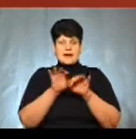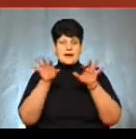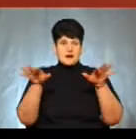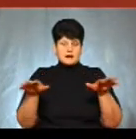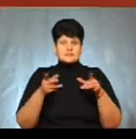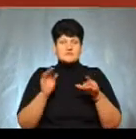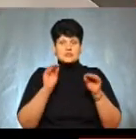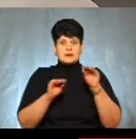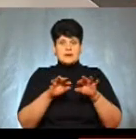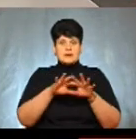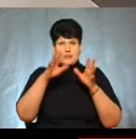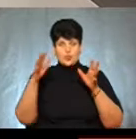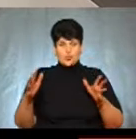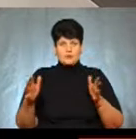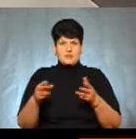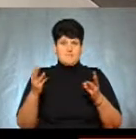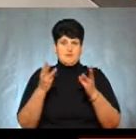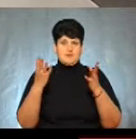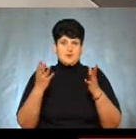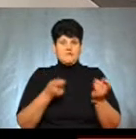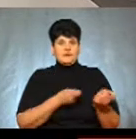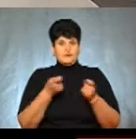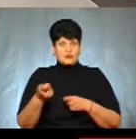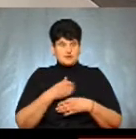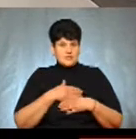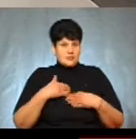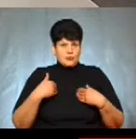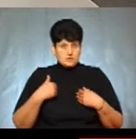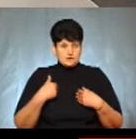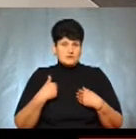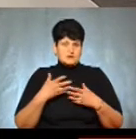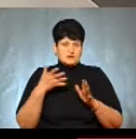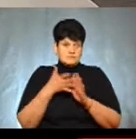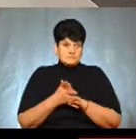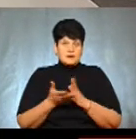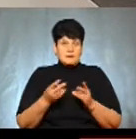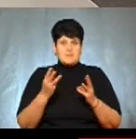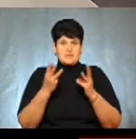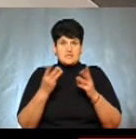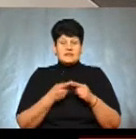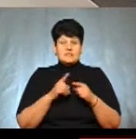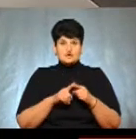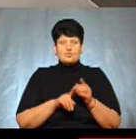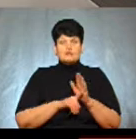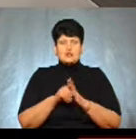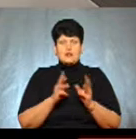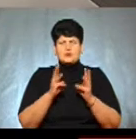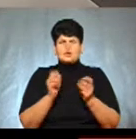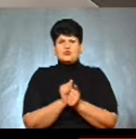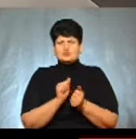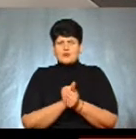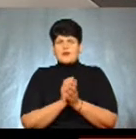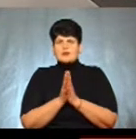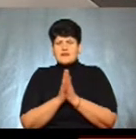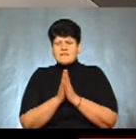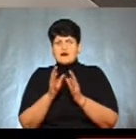гіляки склали на купи і підпалили. Так само вивозити не хотіли, тому що це енергозатратно, підпалили і від тих гіляк загорілася подальше. Суха